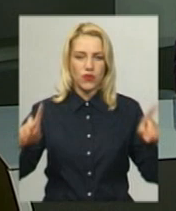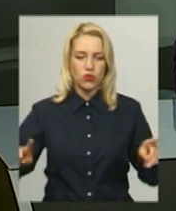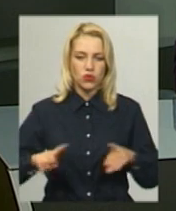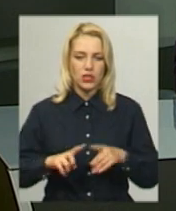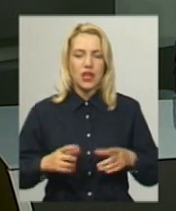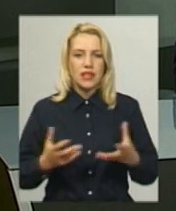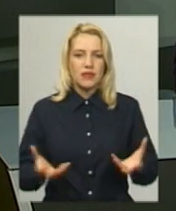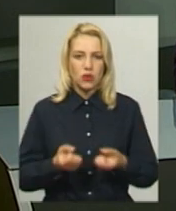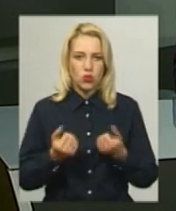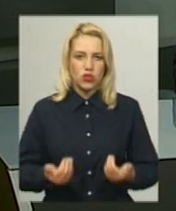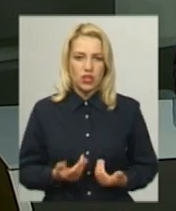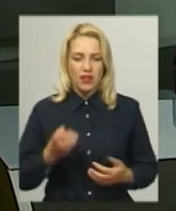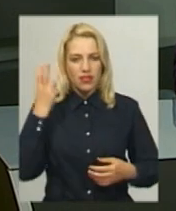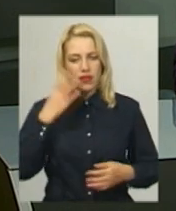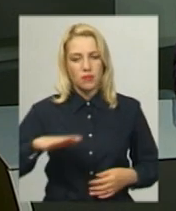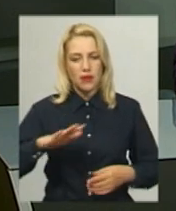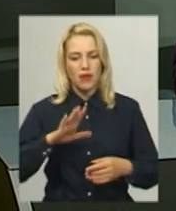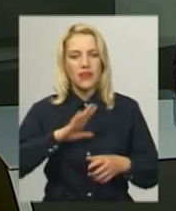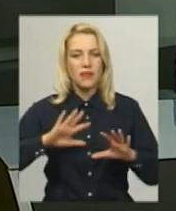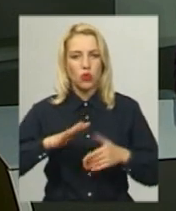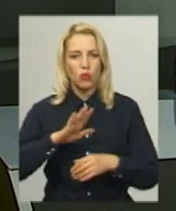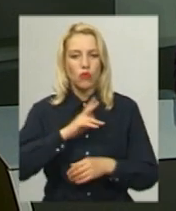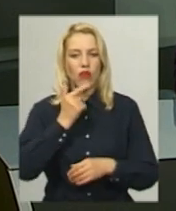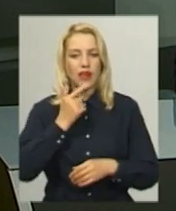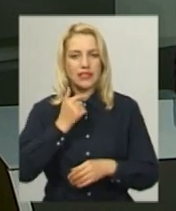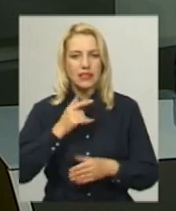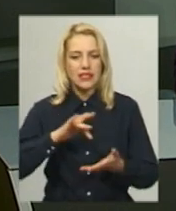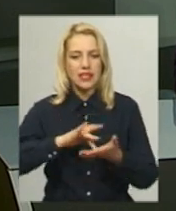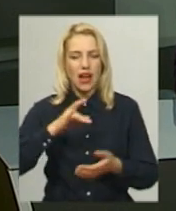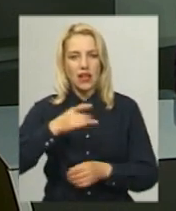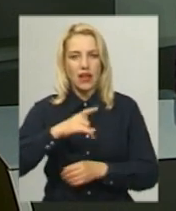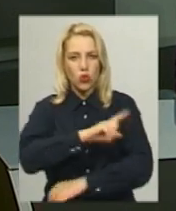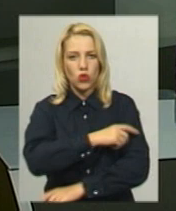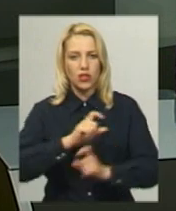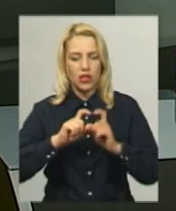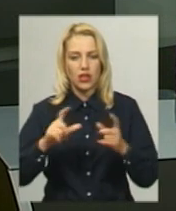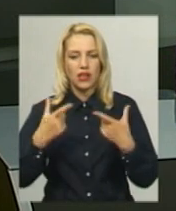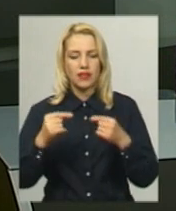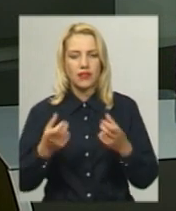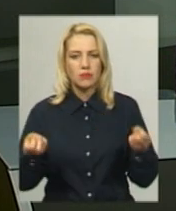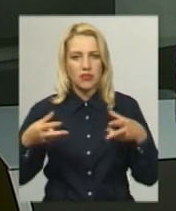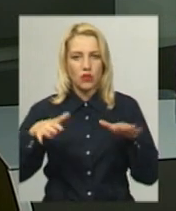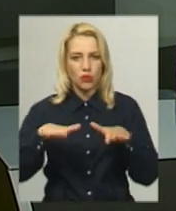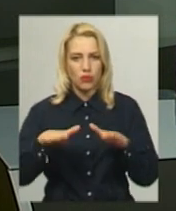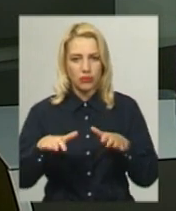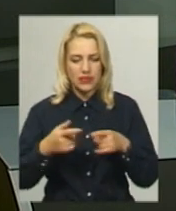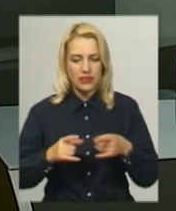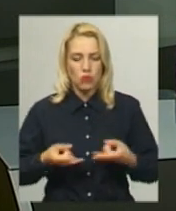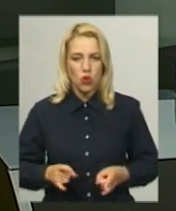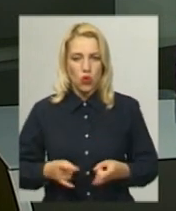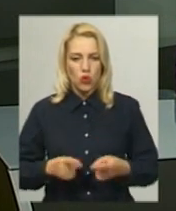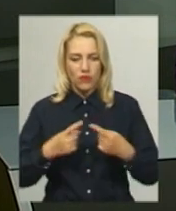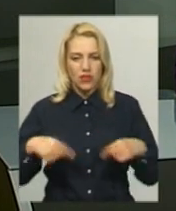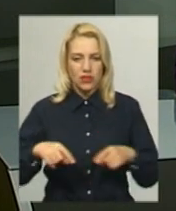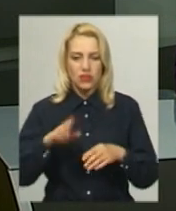Випадок стався в Красирівській центральній районній лікарні, де в спеціальному вікні, облаштованому у містевому пологовому відділенні, жінка